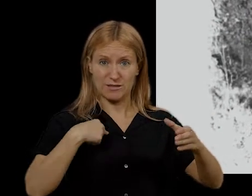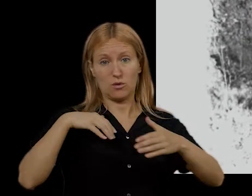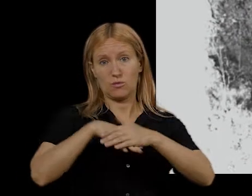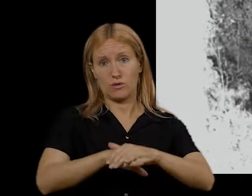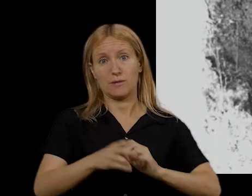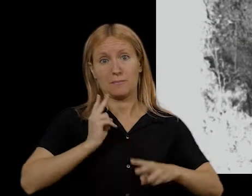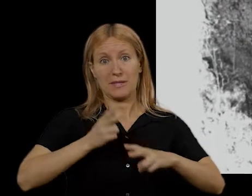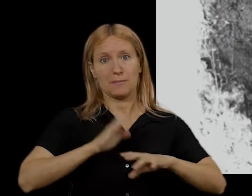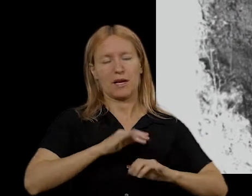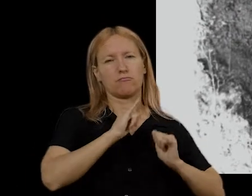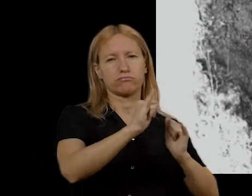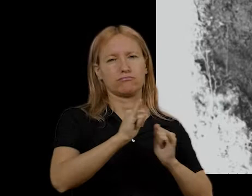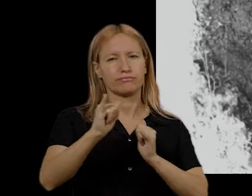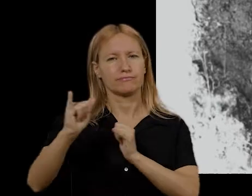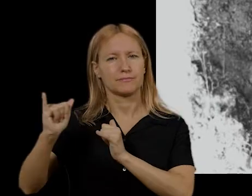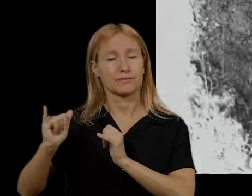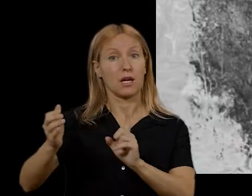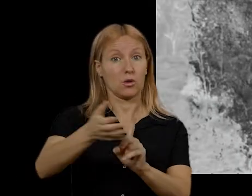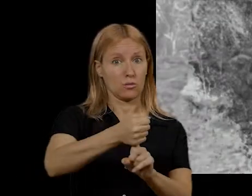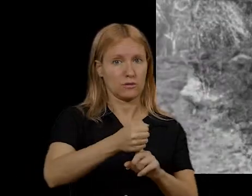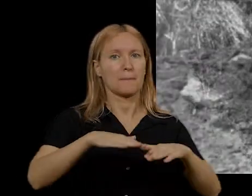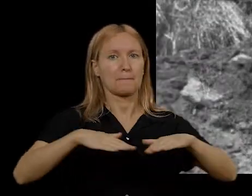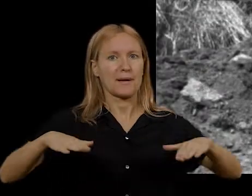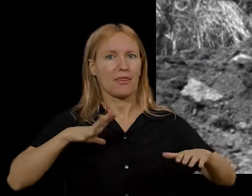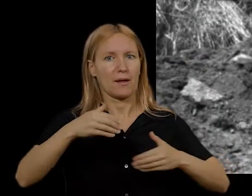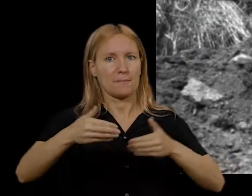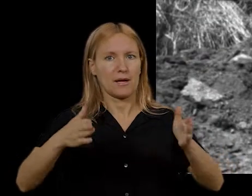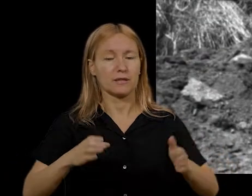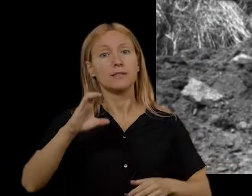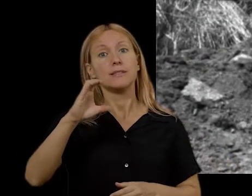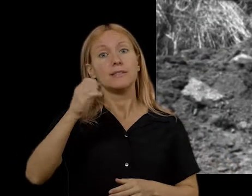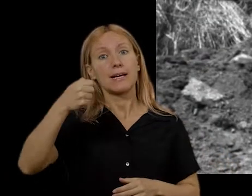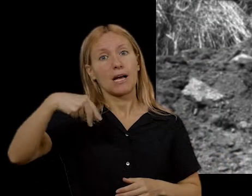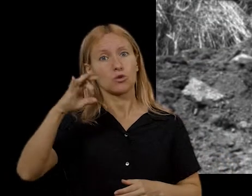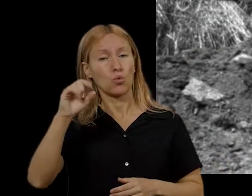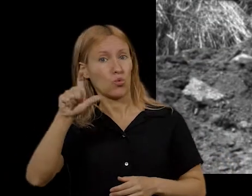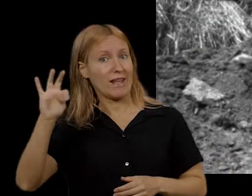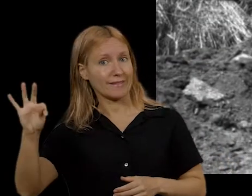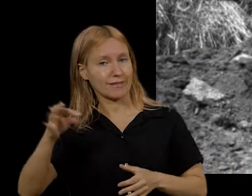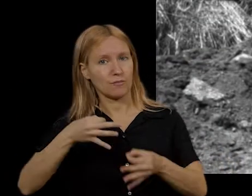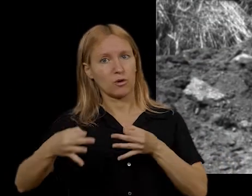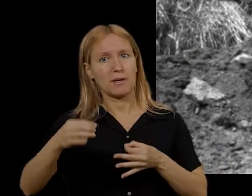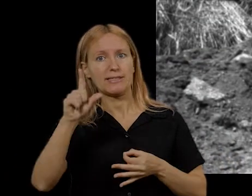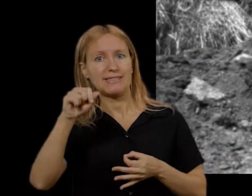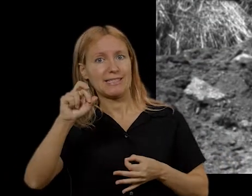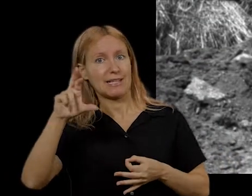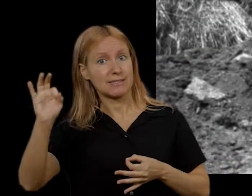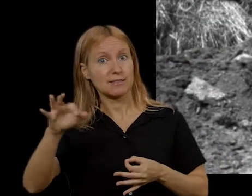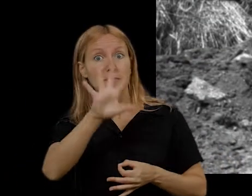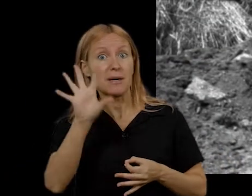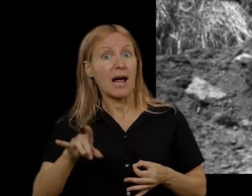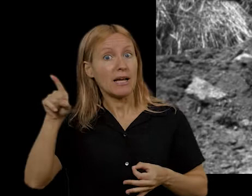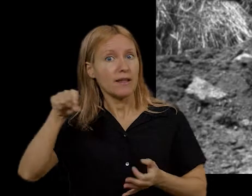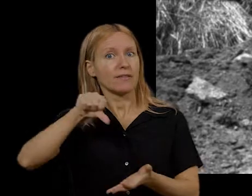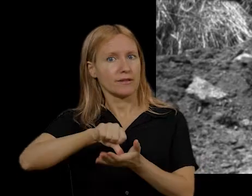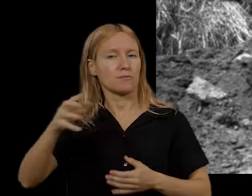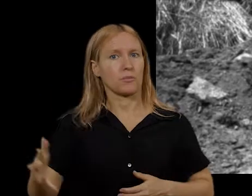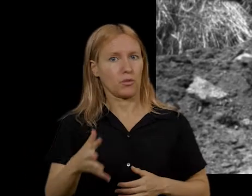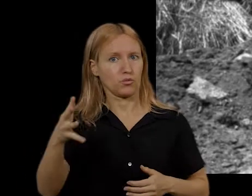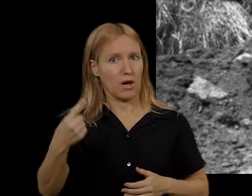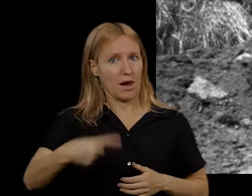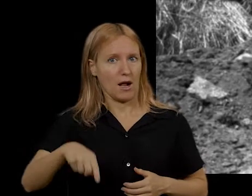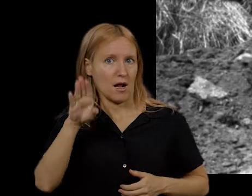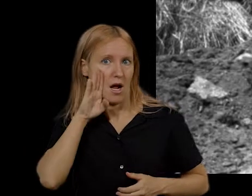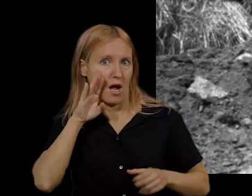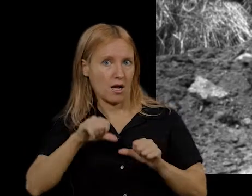De restes d'ànfora, on s envasava el vi per al seu transport, se n'han trobat al Pla de les Parets i a Can Collet, a Llinàs, on sembla que hi hagués un